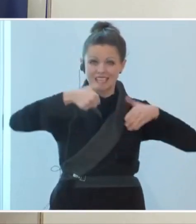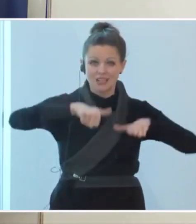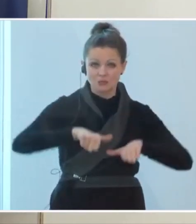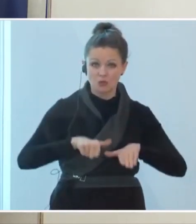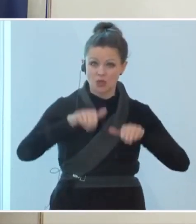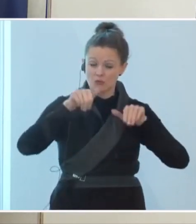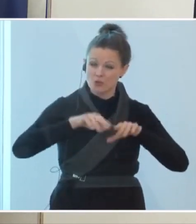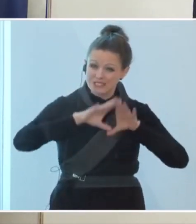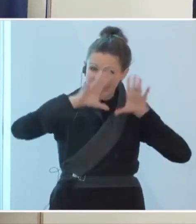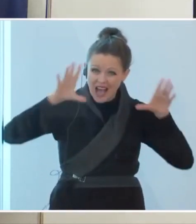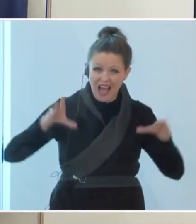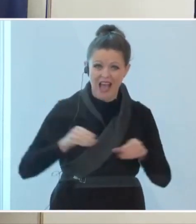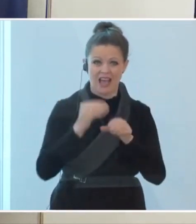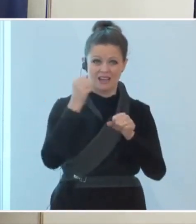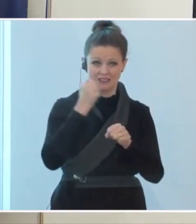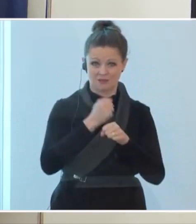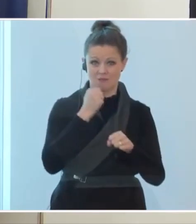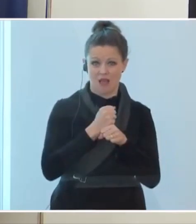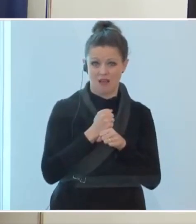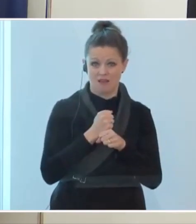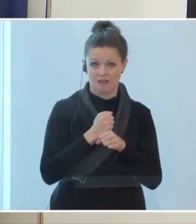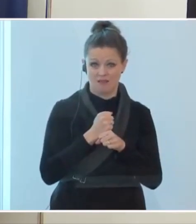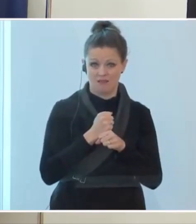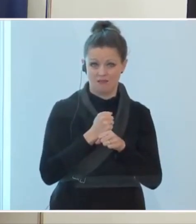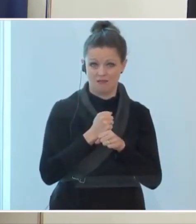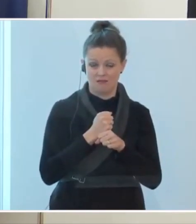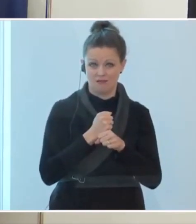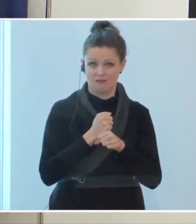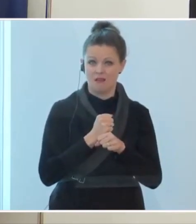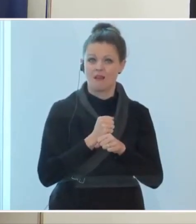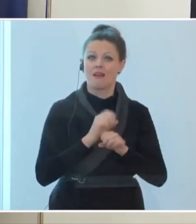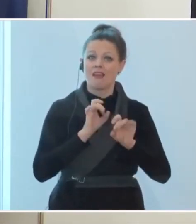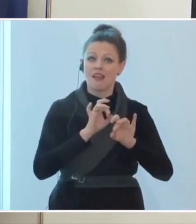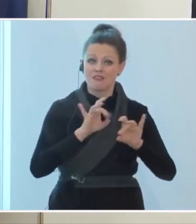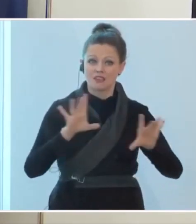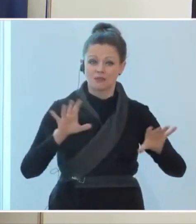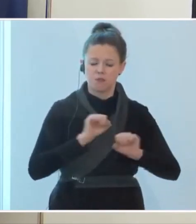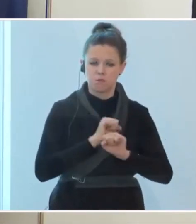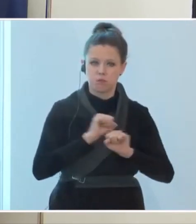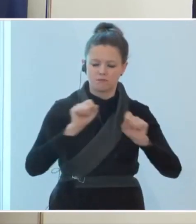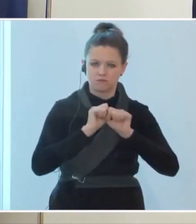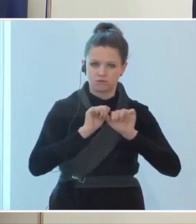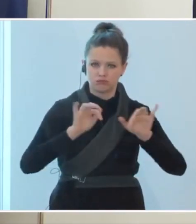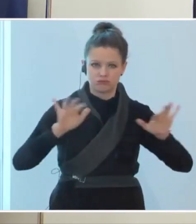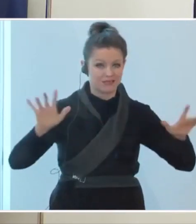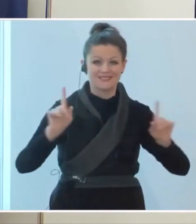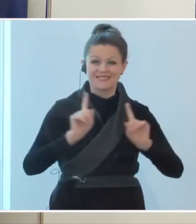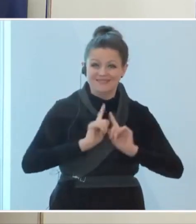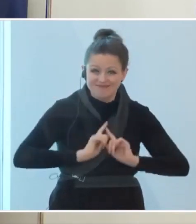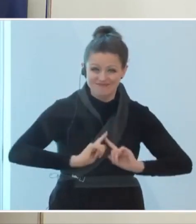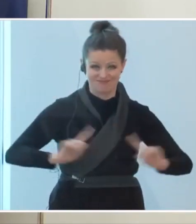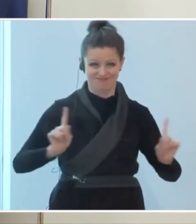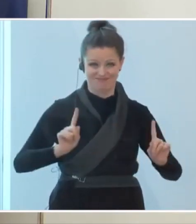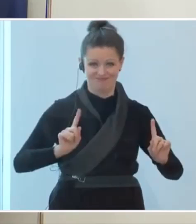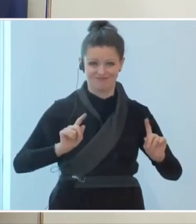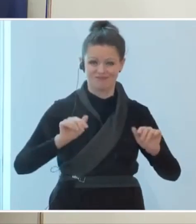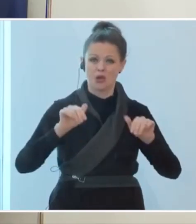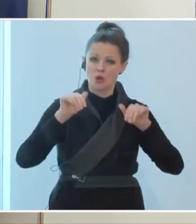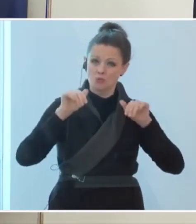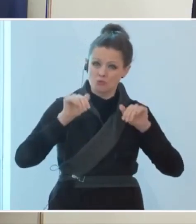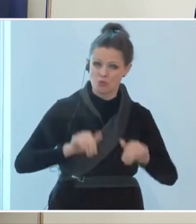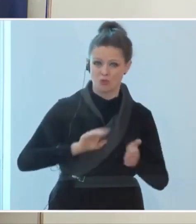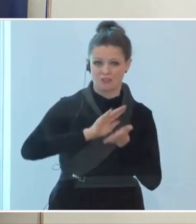müssen, um ein explosionsartiges Wachstum der Infektionszahlen hinaus zu zögern oder im